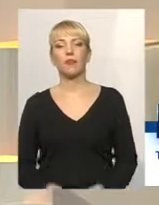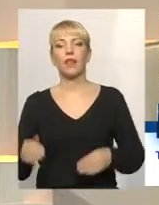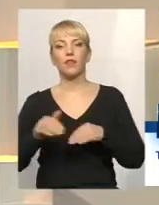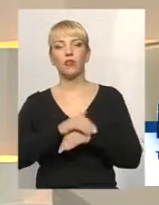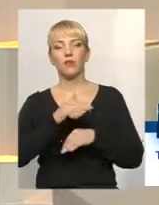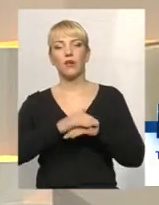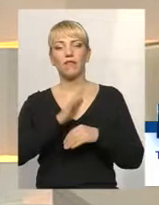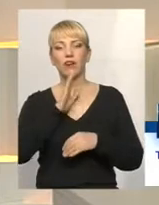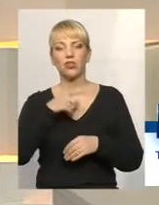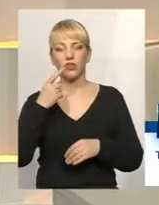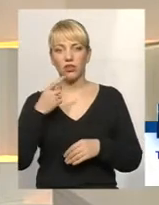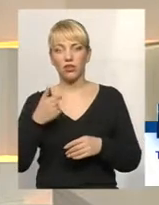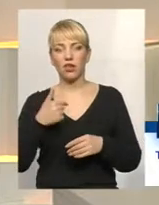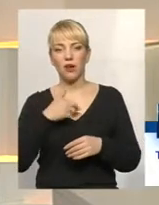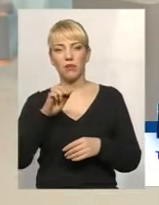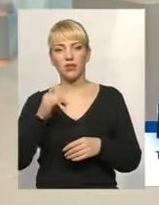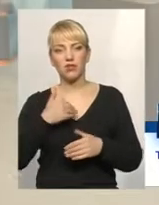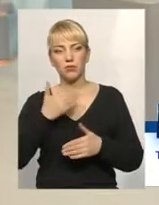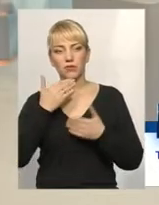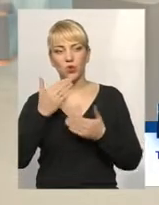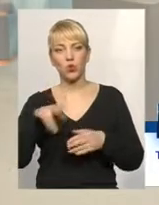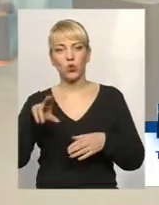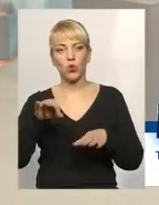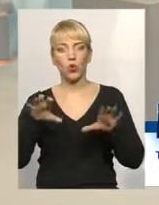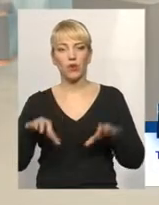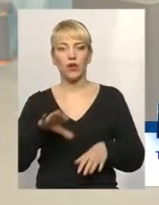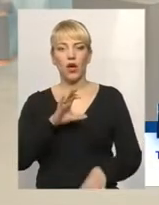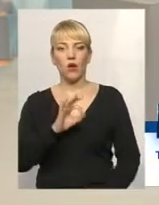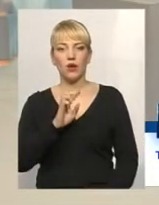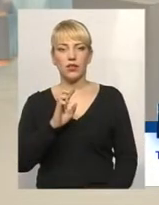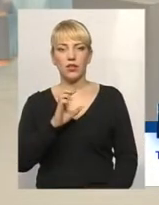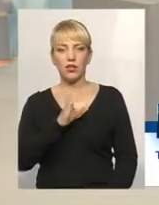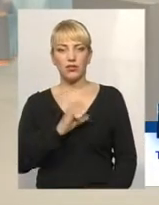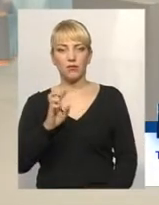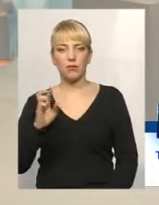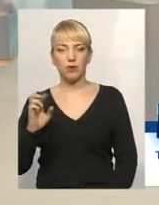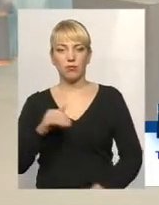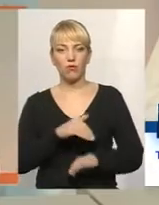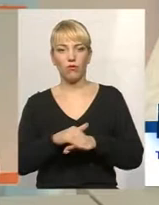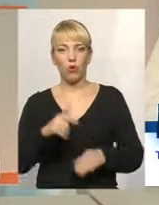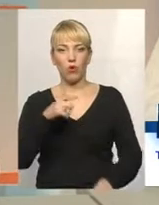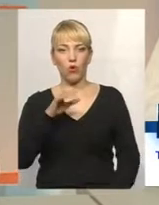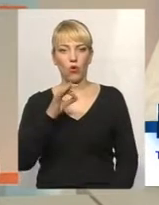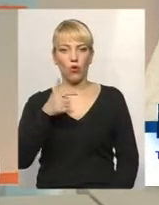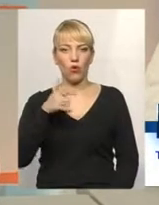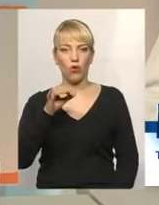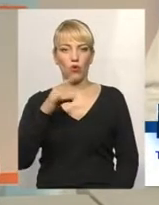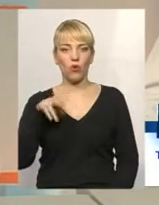вечір. Доброго дня. Я би хотіла звернутися до голови ОСББ. Перегулок Огородній,